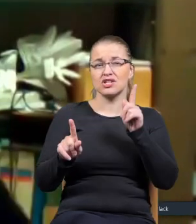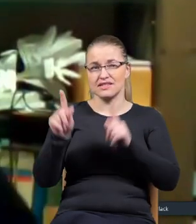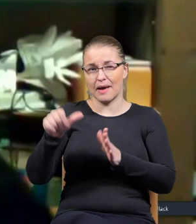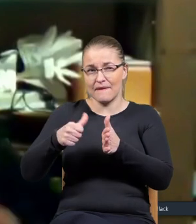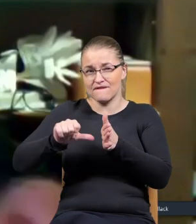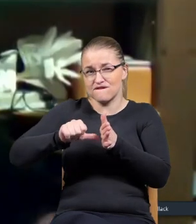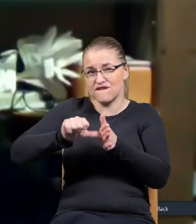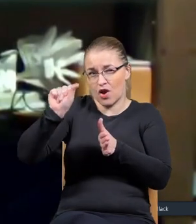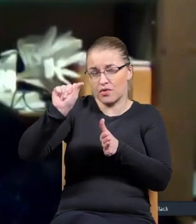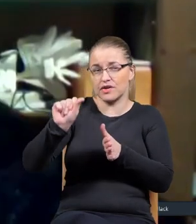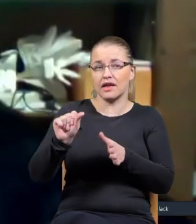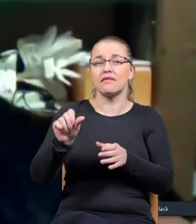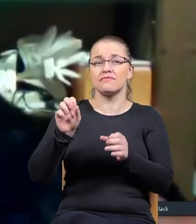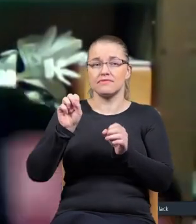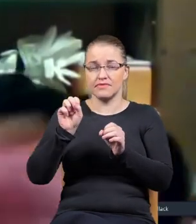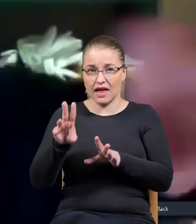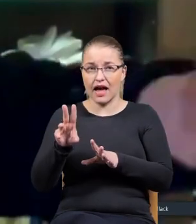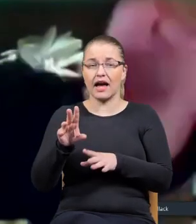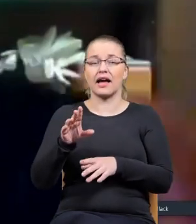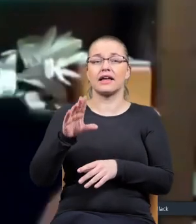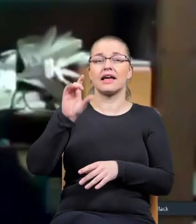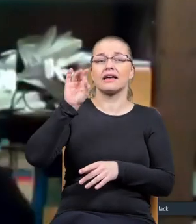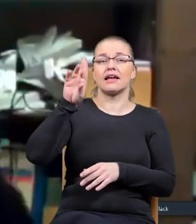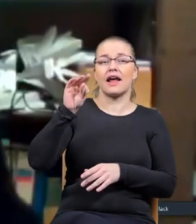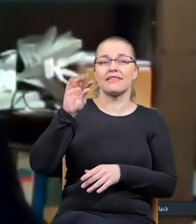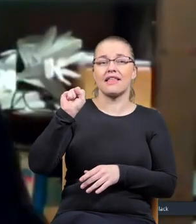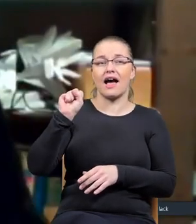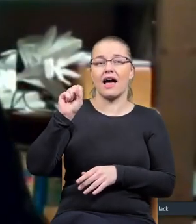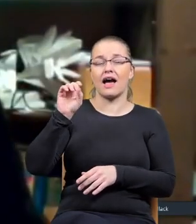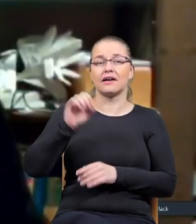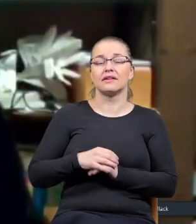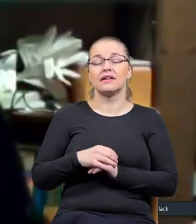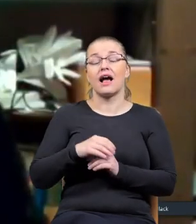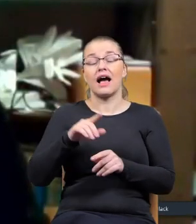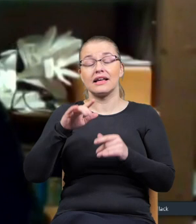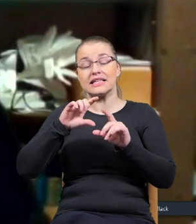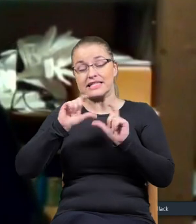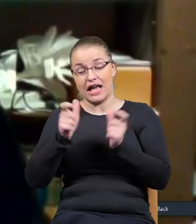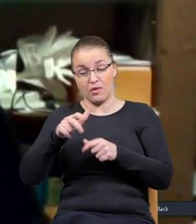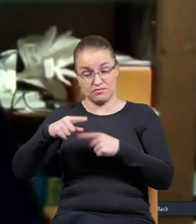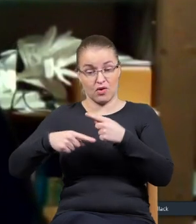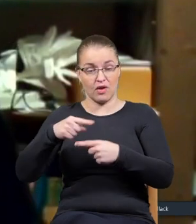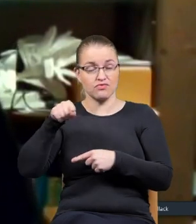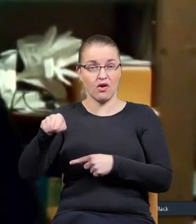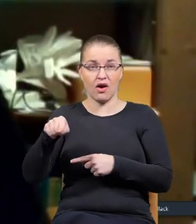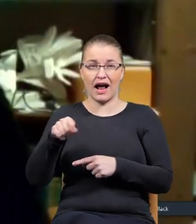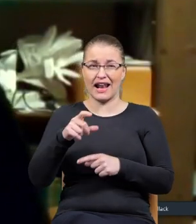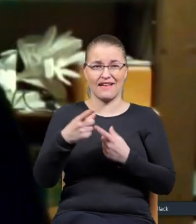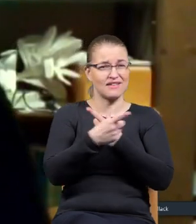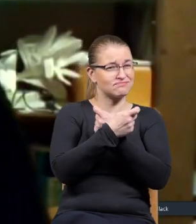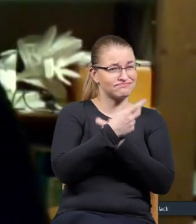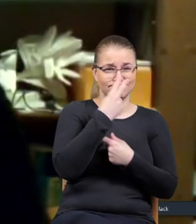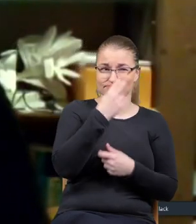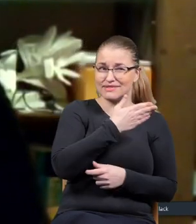prawda? Kerytotumby, i tak dalej, cała generacja, ale w ogóle, na przykład w Austrii, ja tego nie